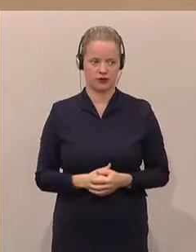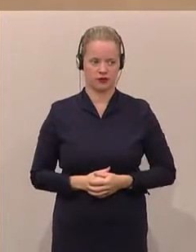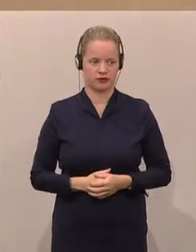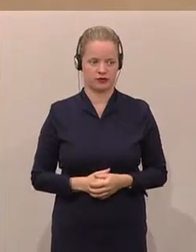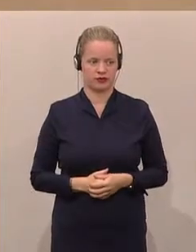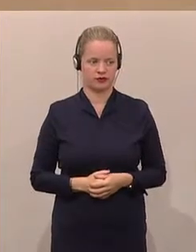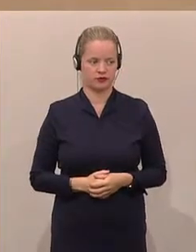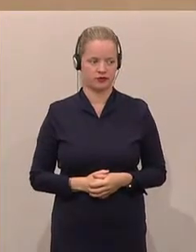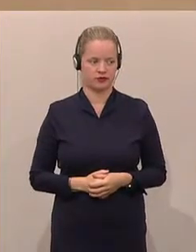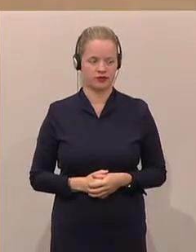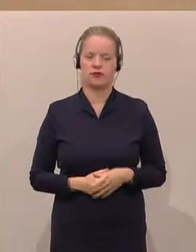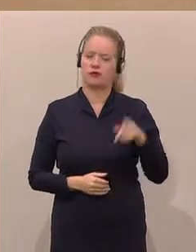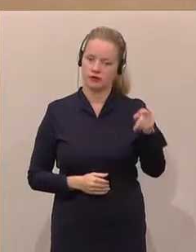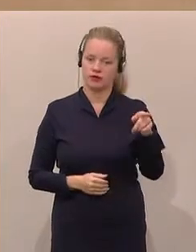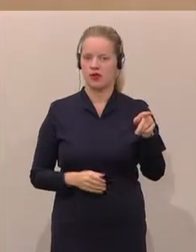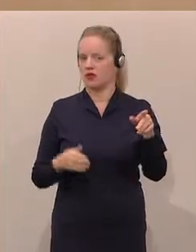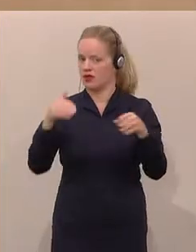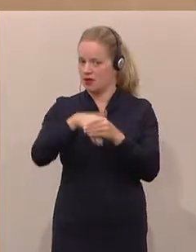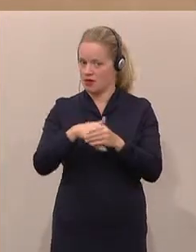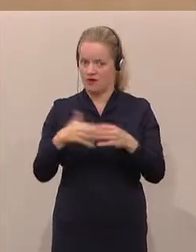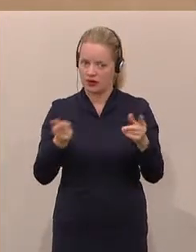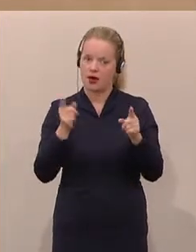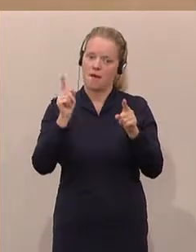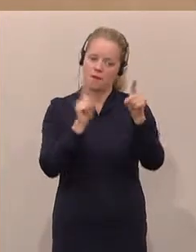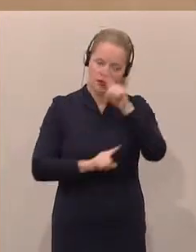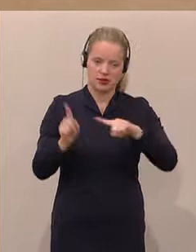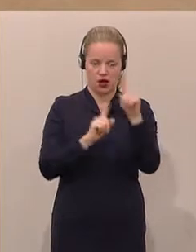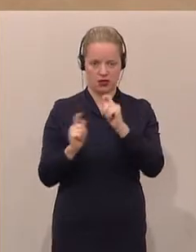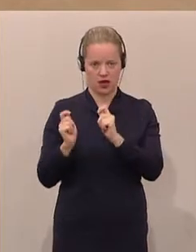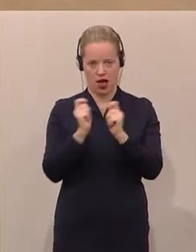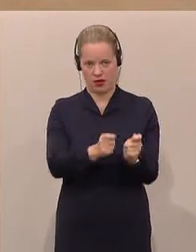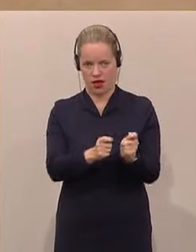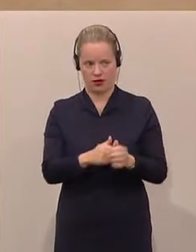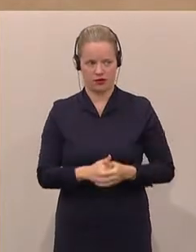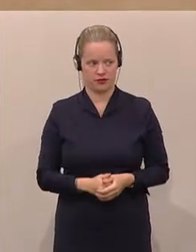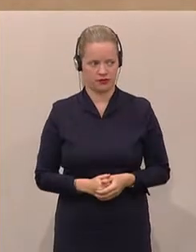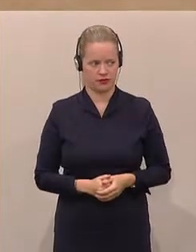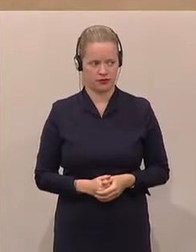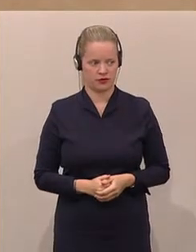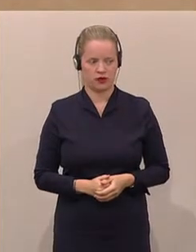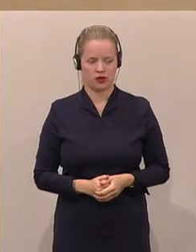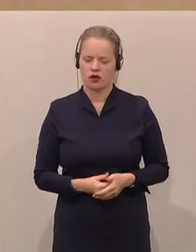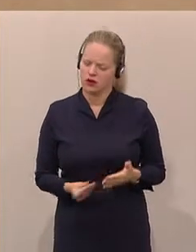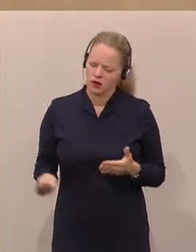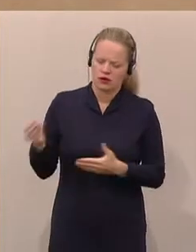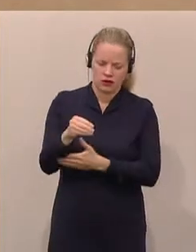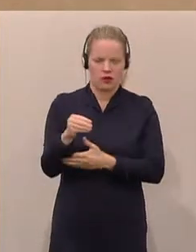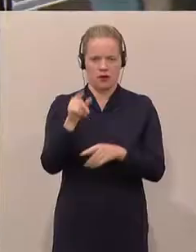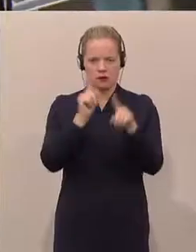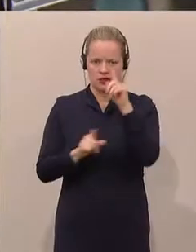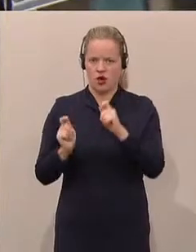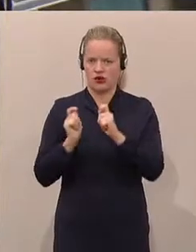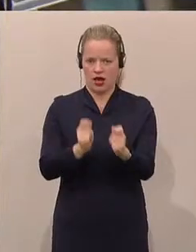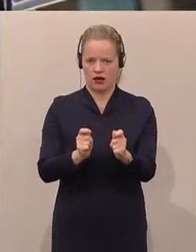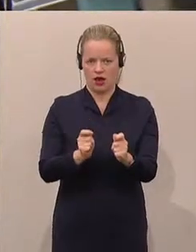hier einen Misstrauensantrag. Wir bringen hier mal einen weiteren Misstrauensantrag ein, weil es uns wichtig ist